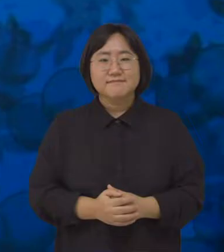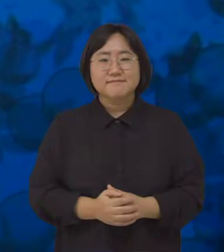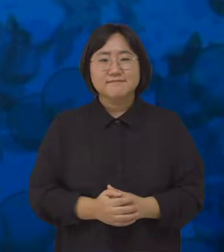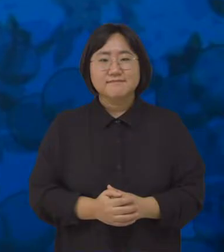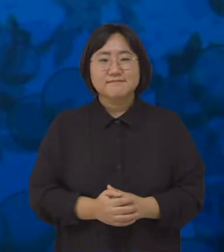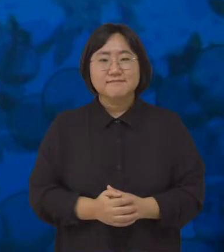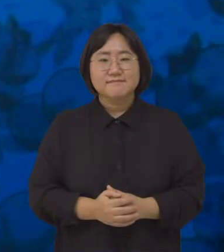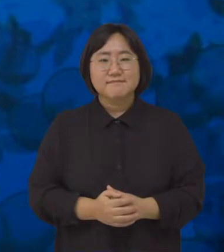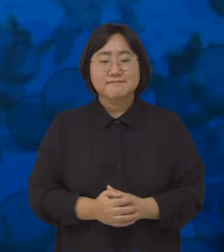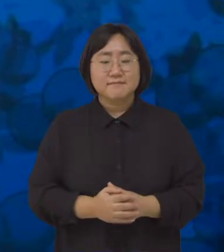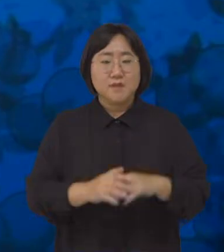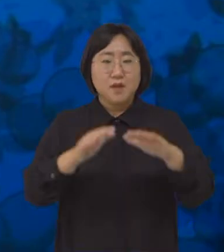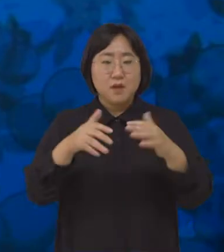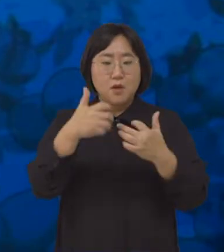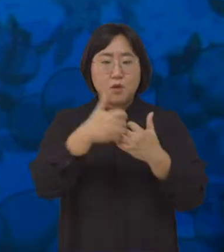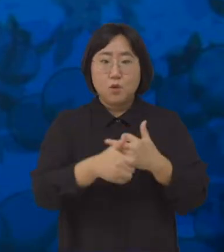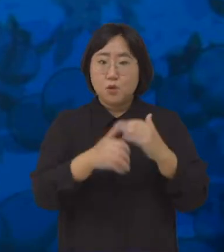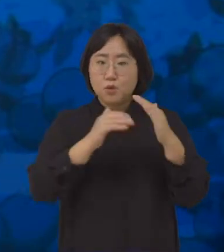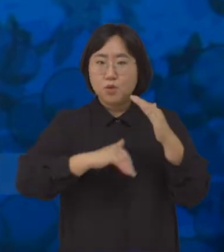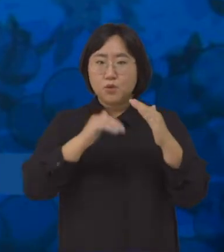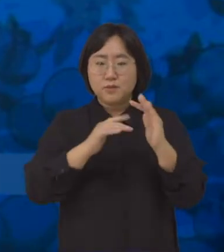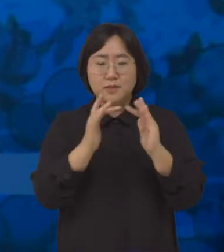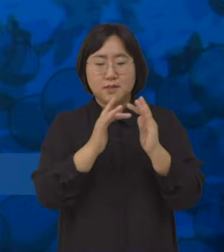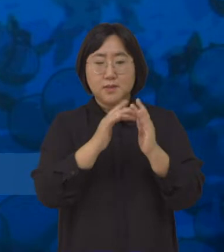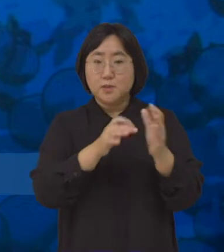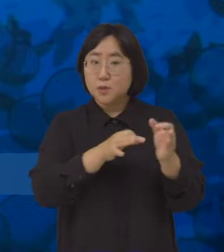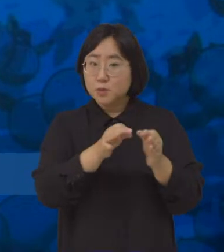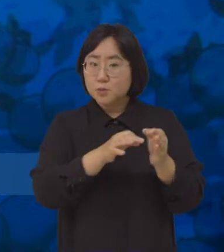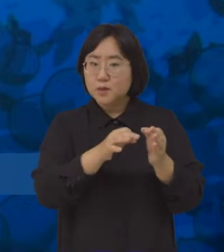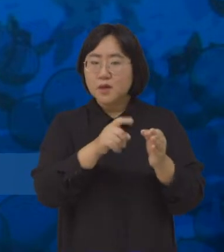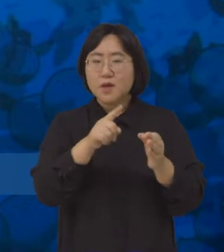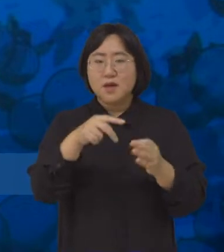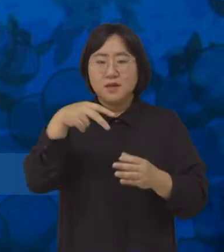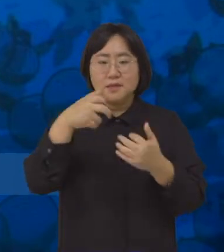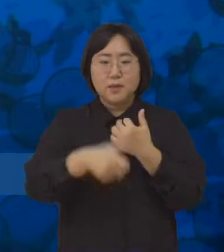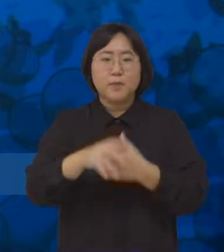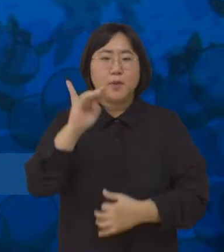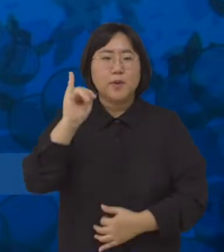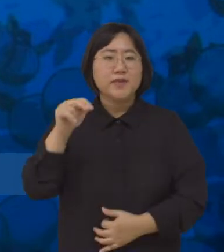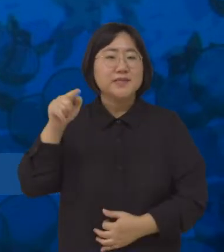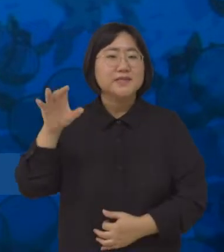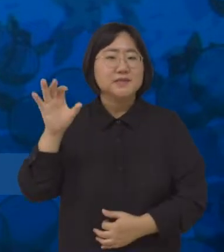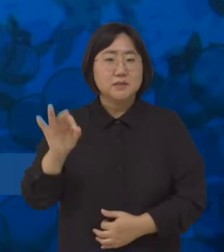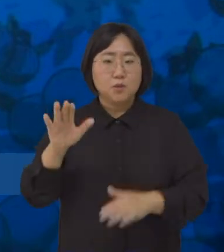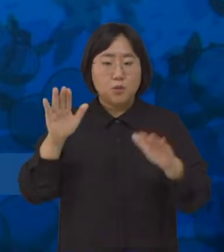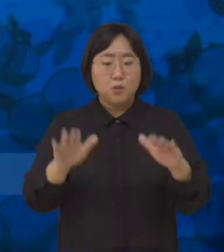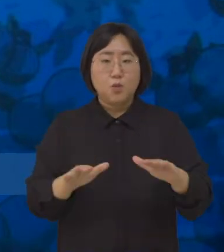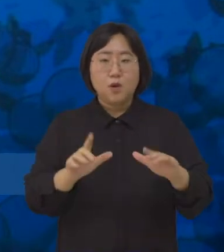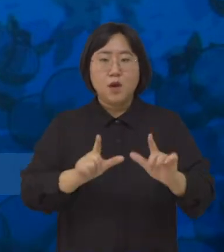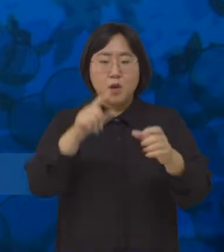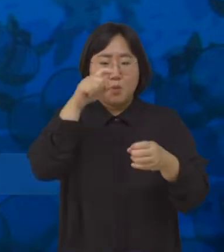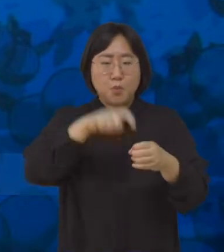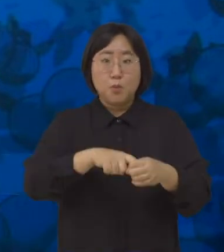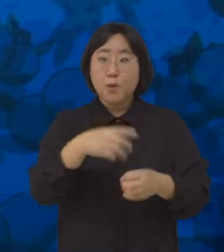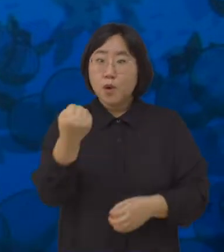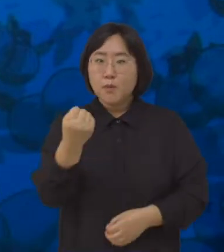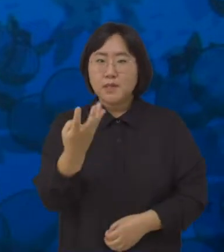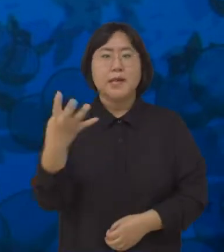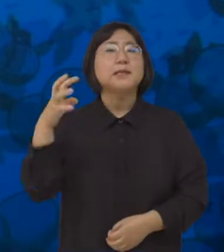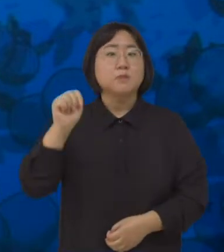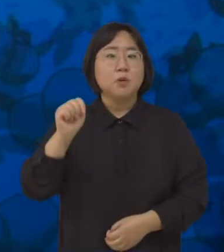네, 서귀포시 공식 온라인 쇼핑몰 서귀포인정이 올해 목표한 매출액 40억 원을 조기에